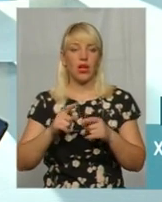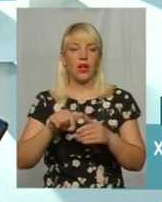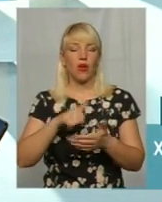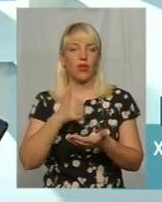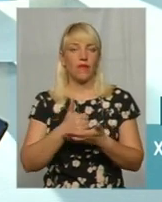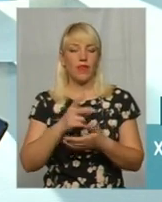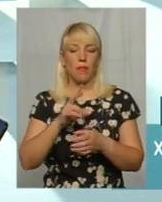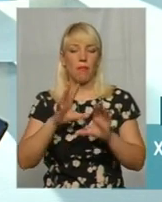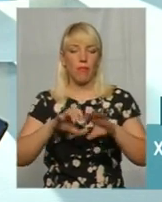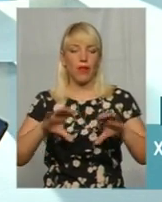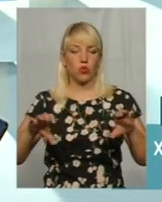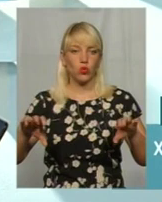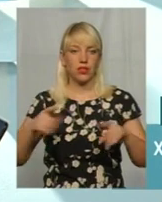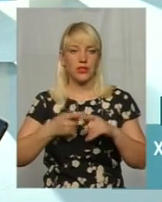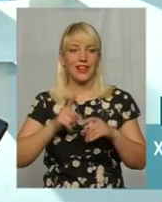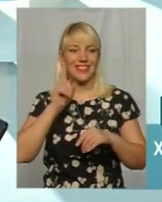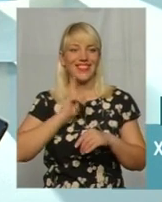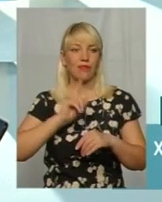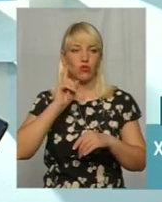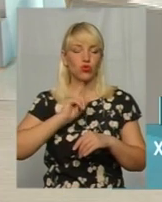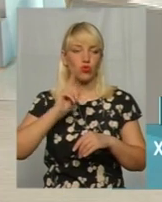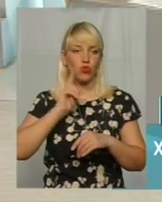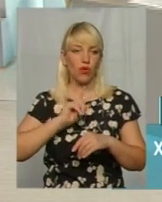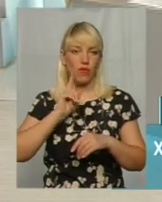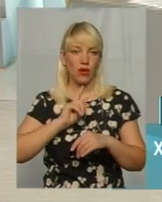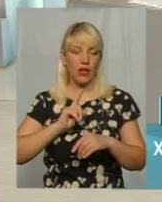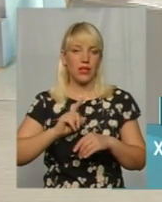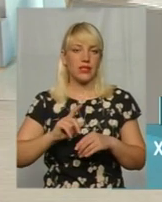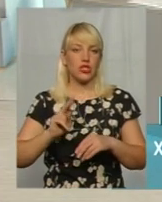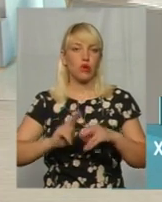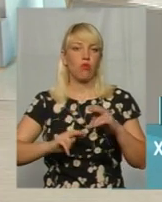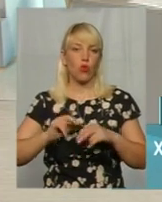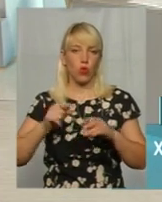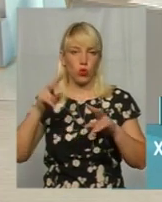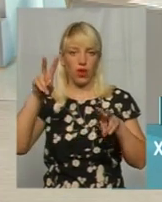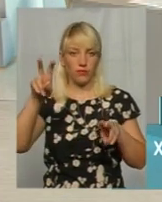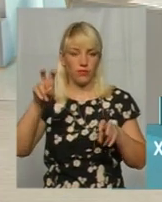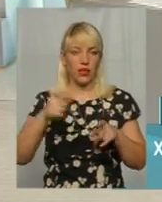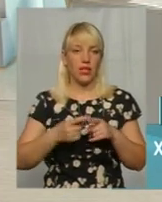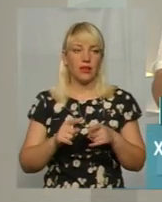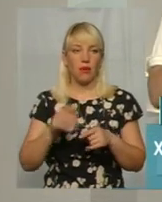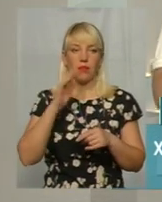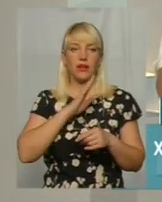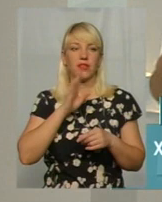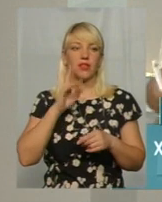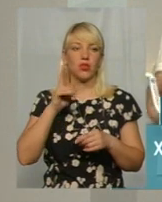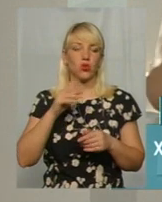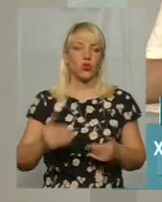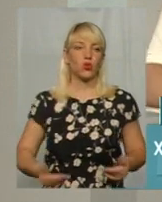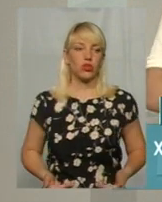є тимчасовою пересувною споруди. Тобто, батьки, які живуть в районі,